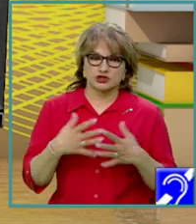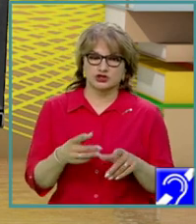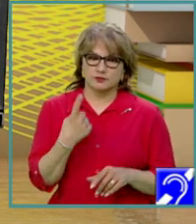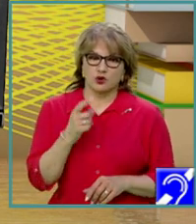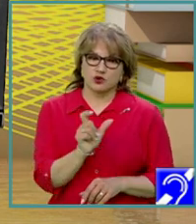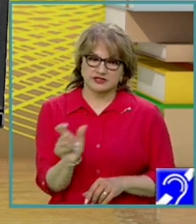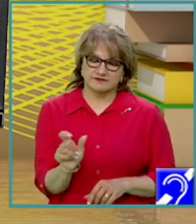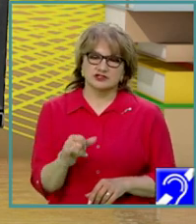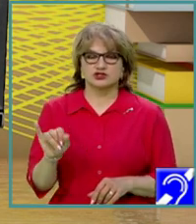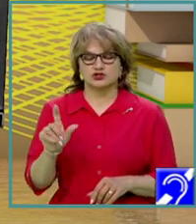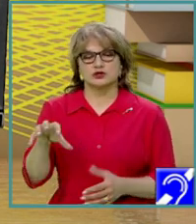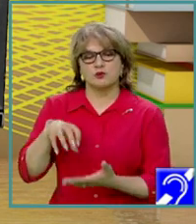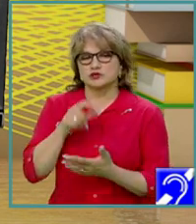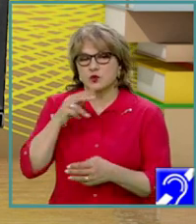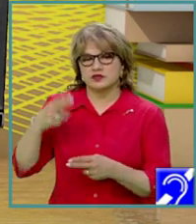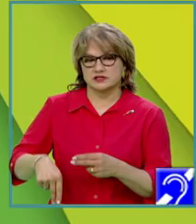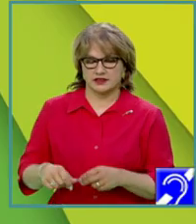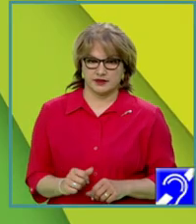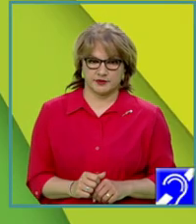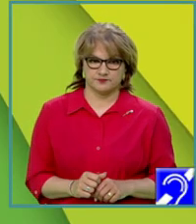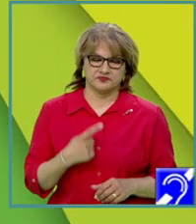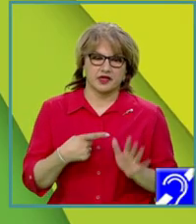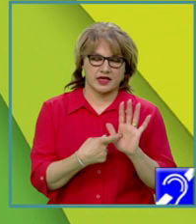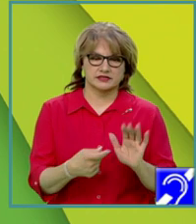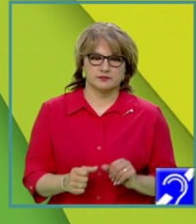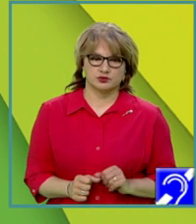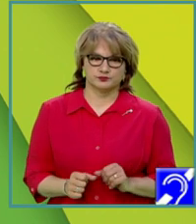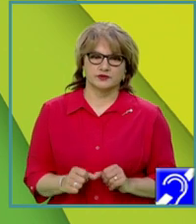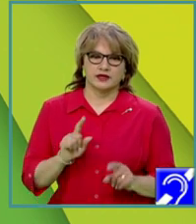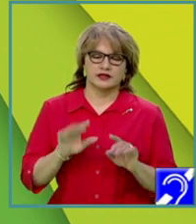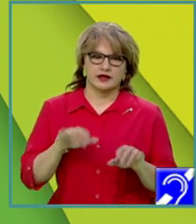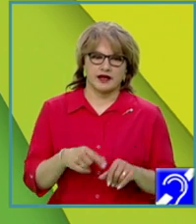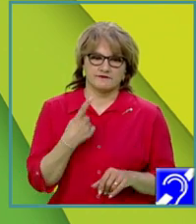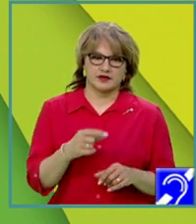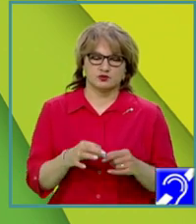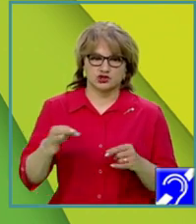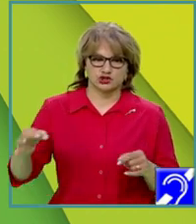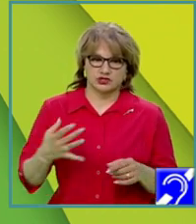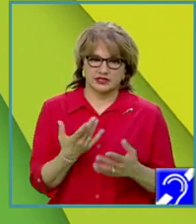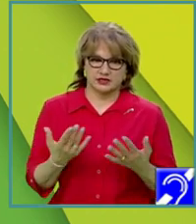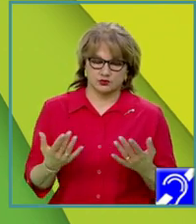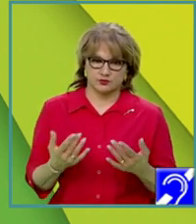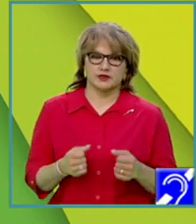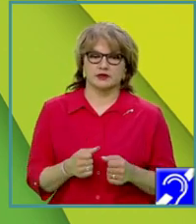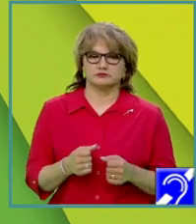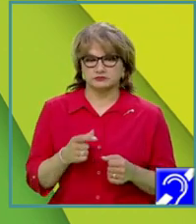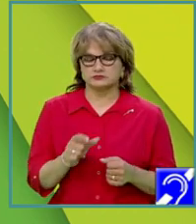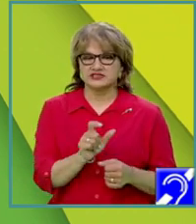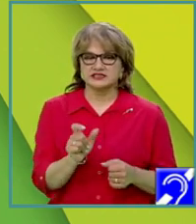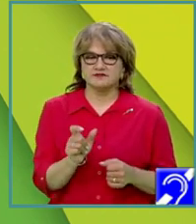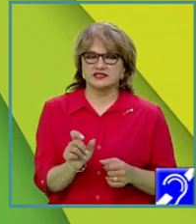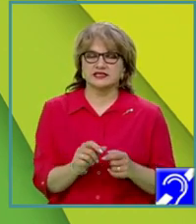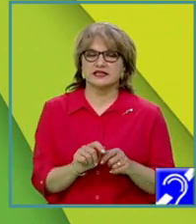secvență și a poziției la care se termină. De exemplu, dacă avem acest șir de valori numerice, secvența de